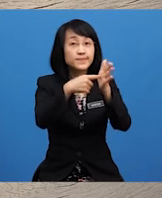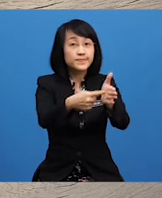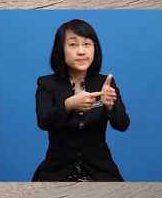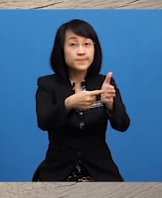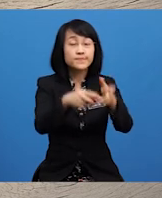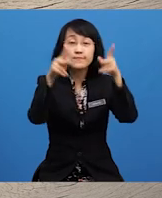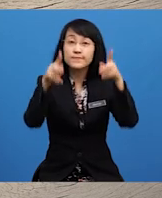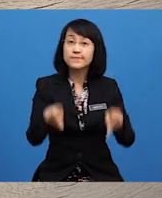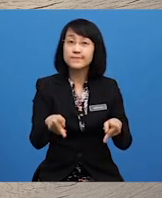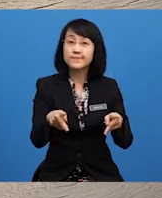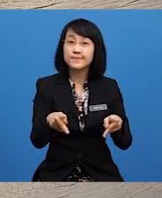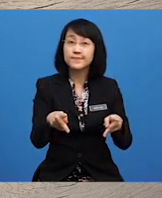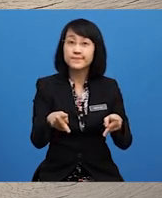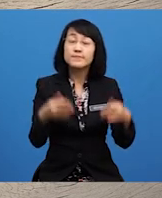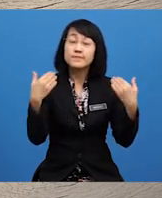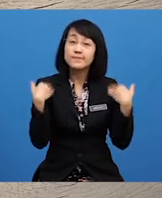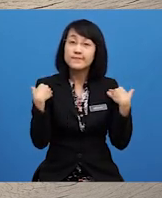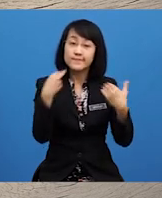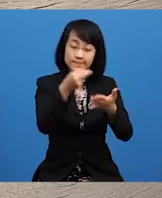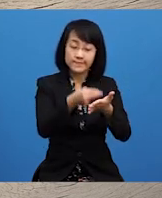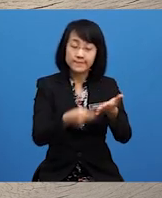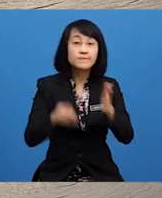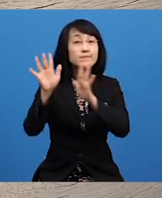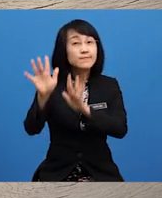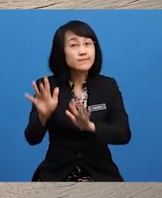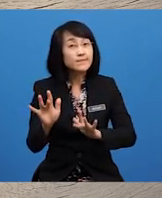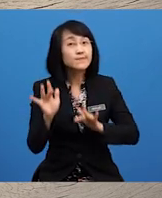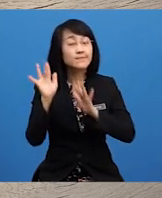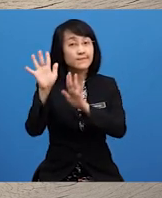pelajar memiliki nilai simpati